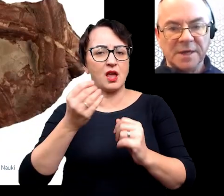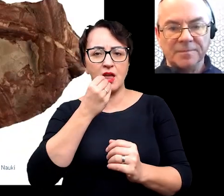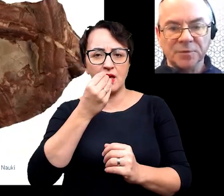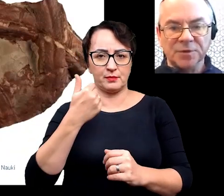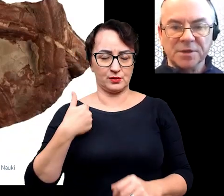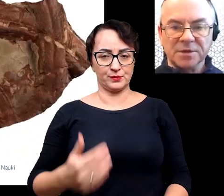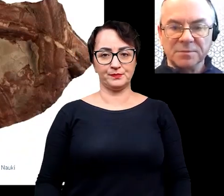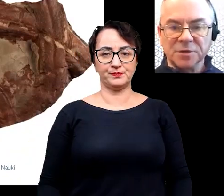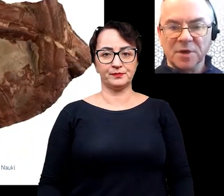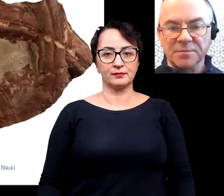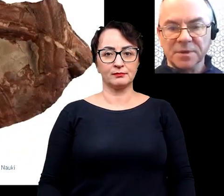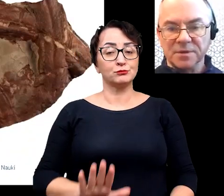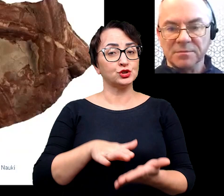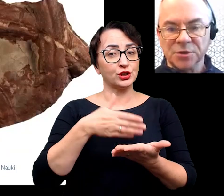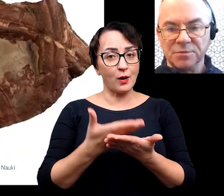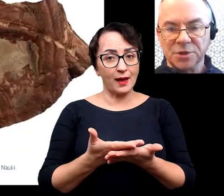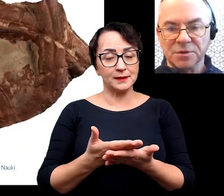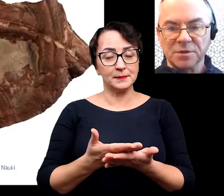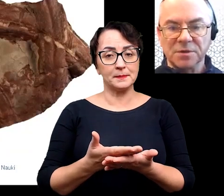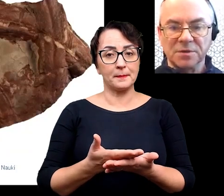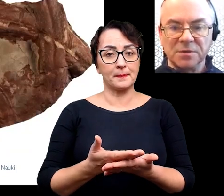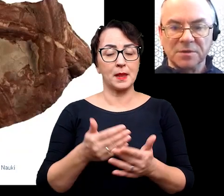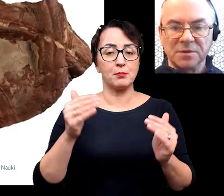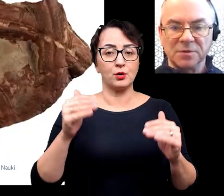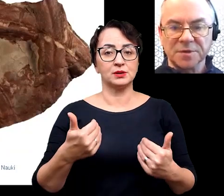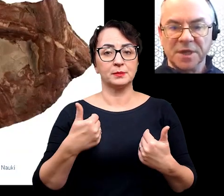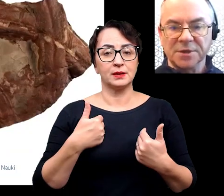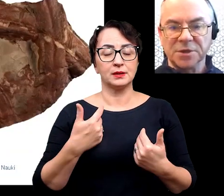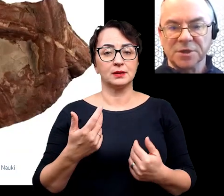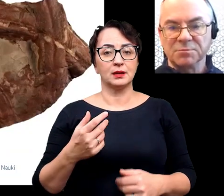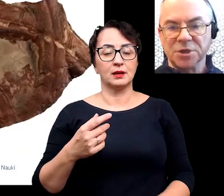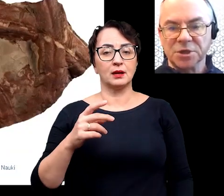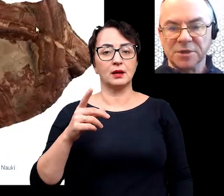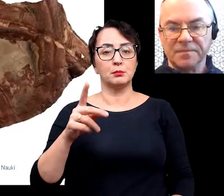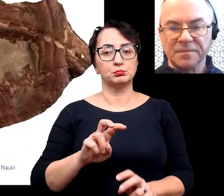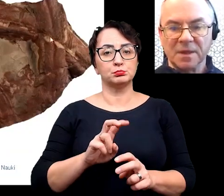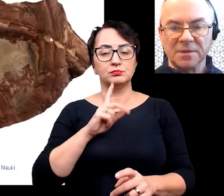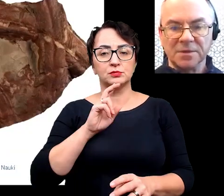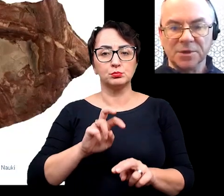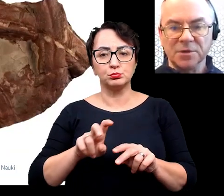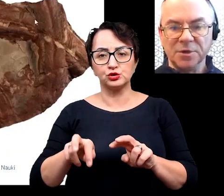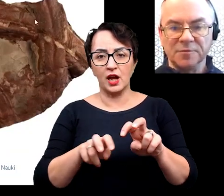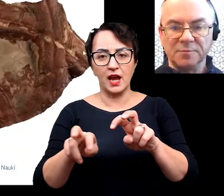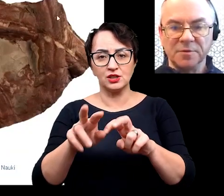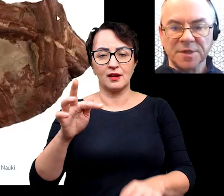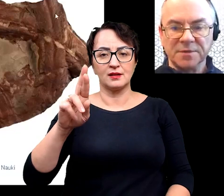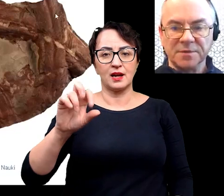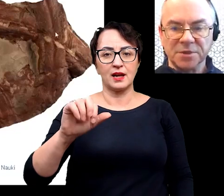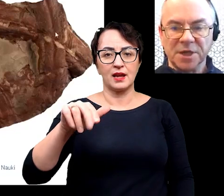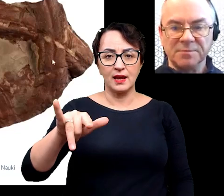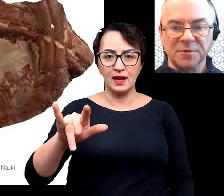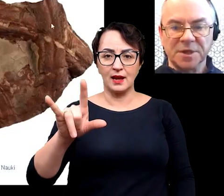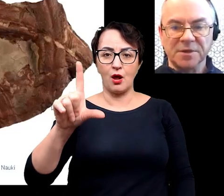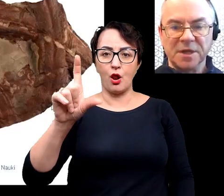żerowały. Tutaj przykładem może być kruzjana, czyli takie przejścia trylobitów,